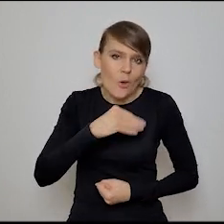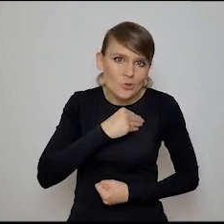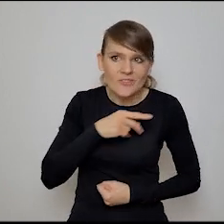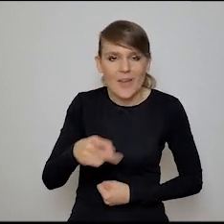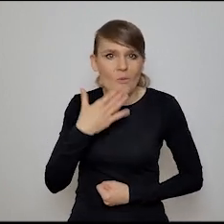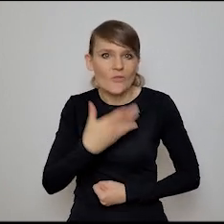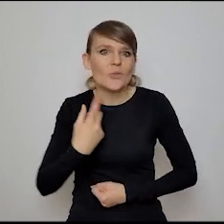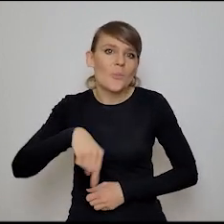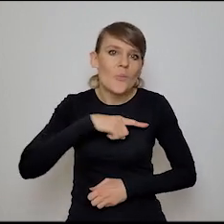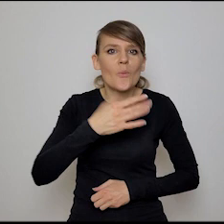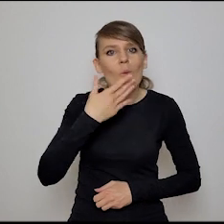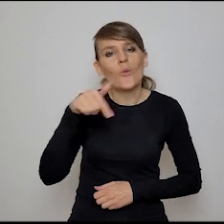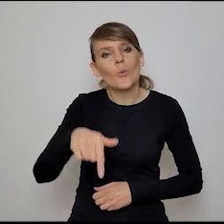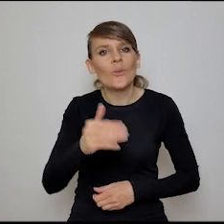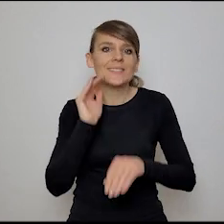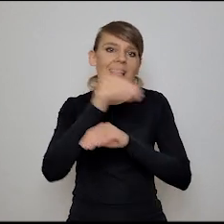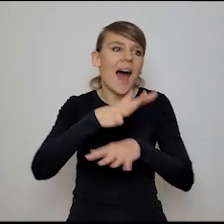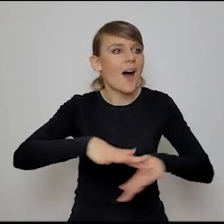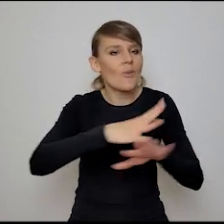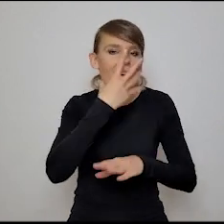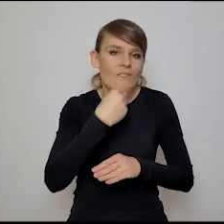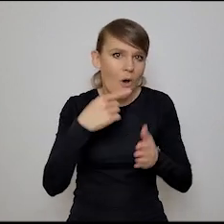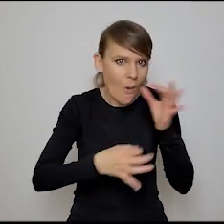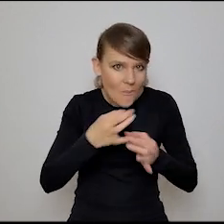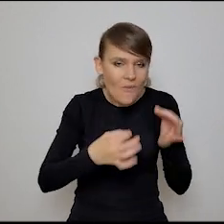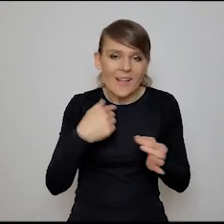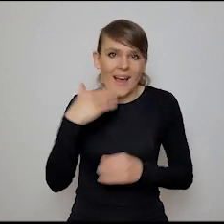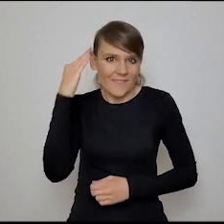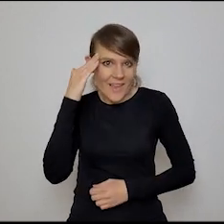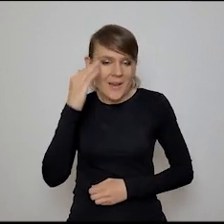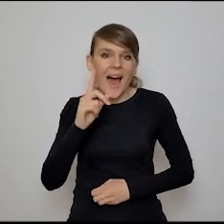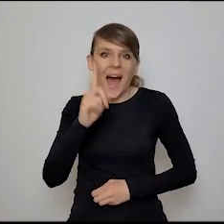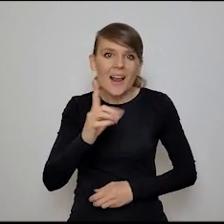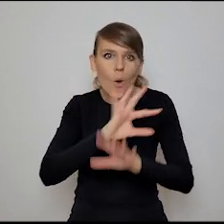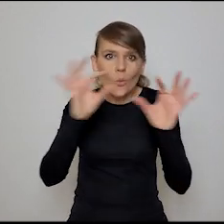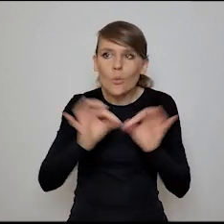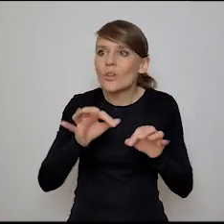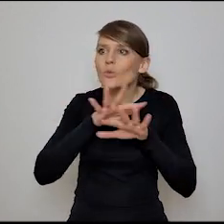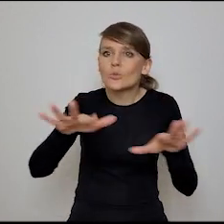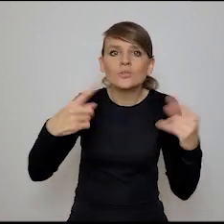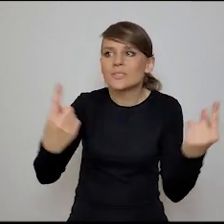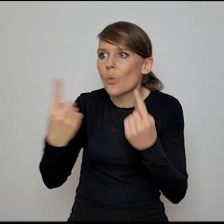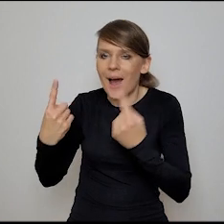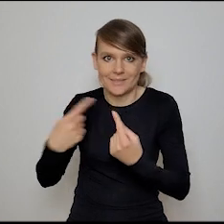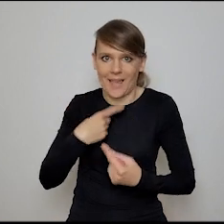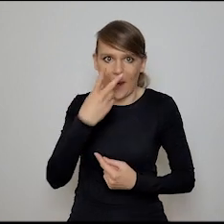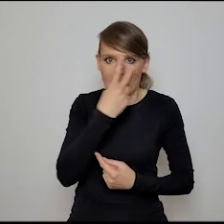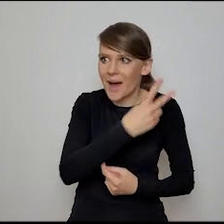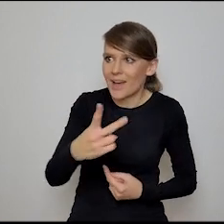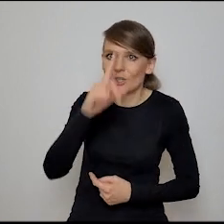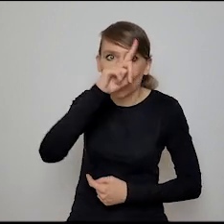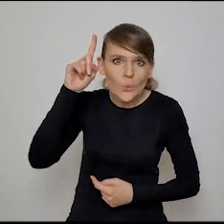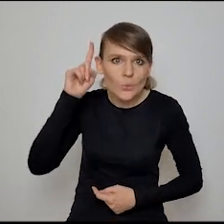tak powiedzieć, bo sobie mówimy tutaj w cywilizacji zachodniej o tym i tak dalej, ja mam tego świadomość, ale co do zasady w bardzo wielu przypadkach, jak patrzę tutaj na